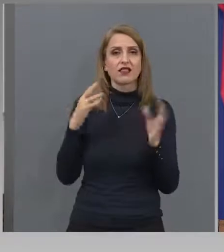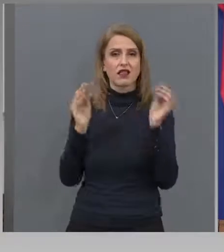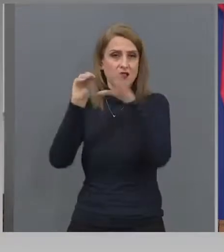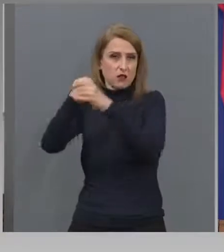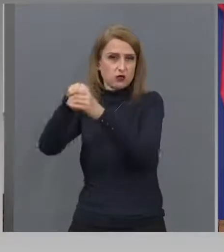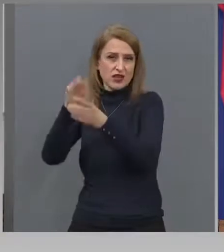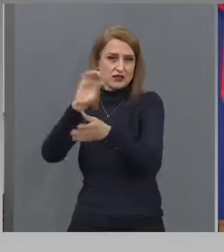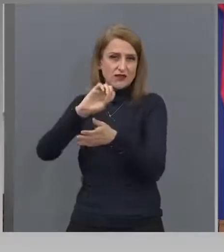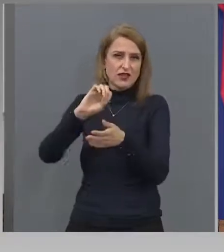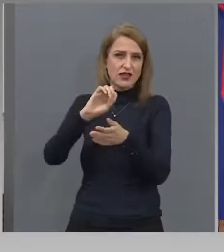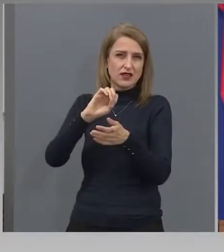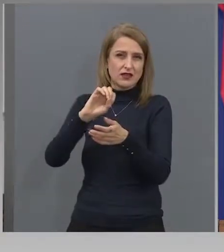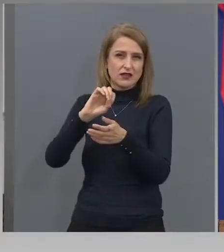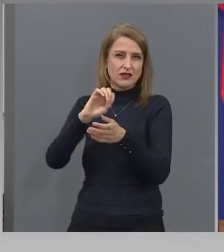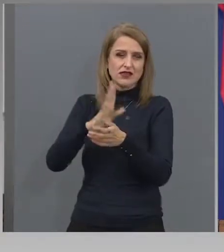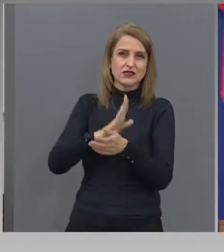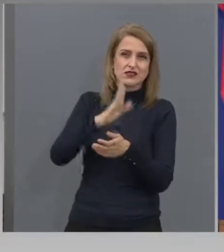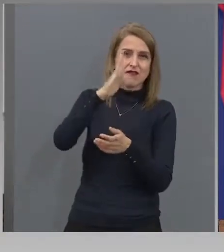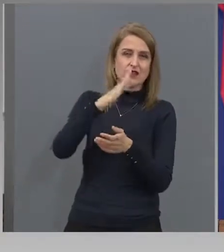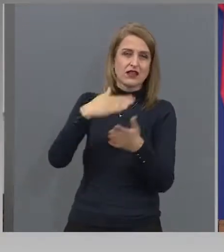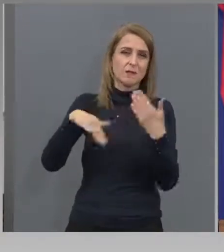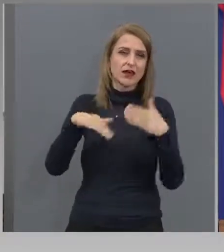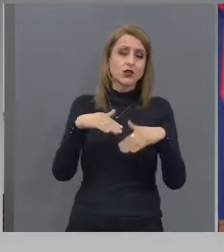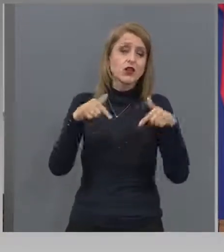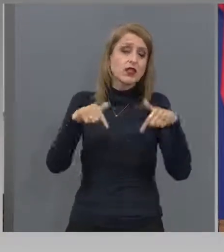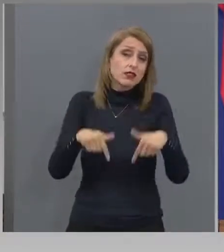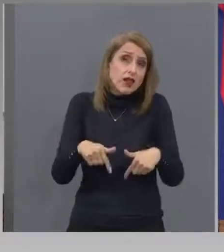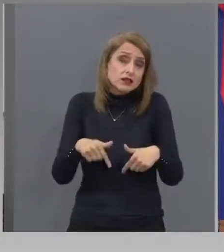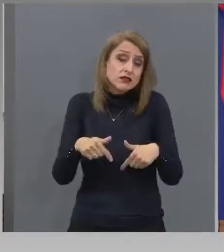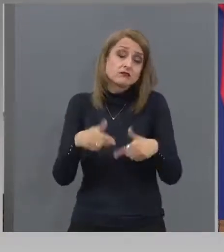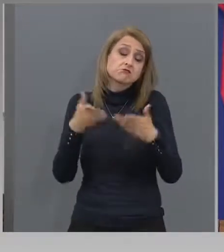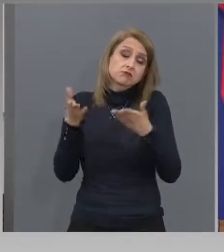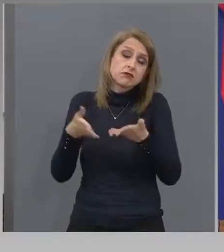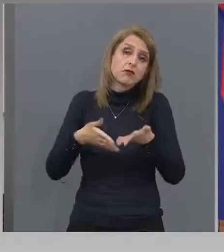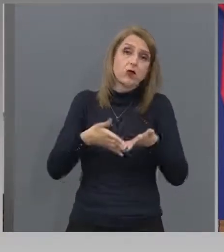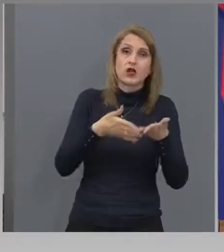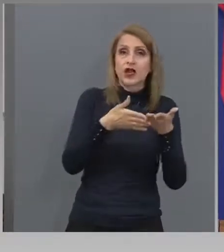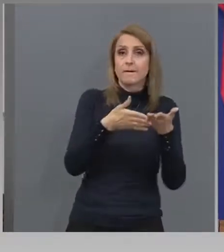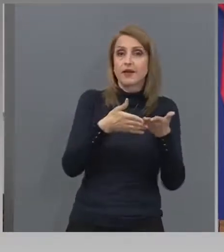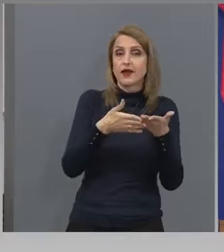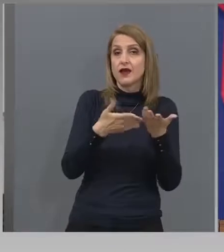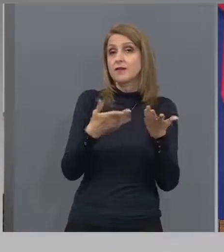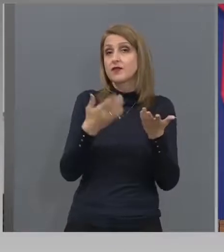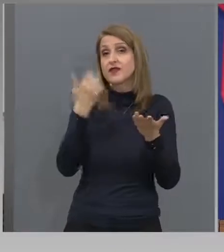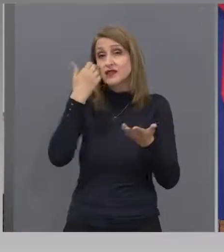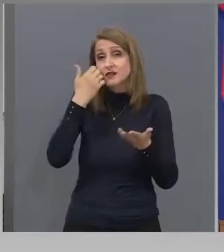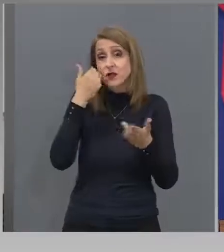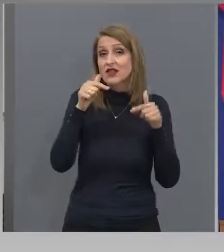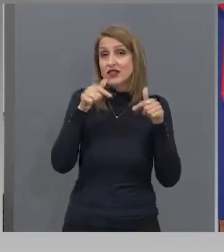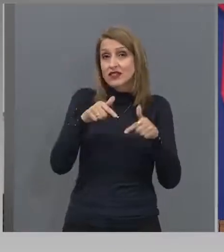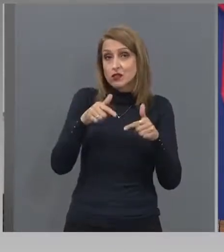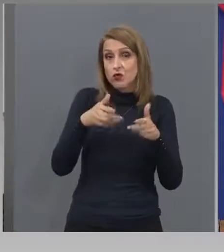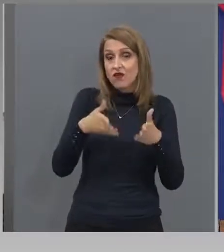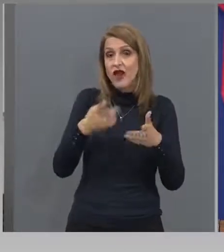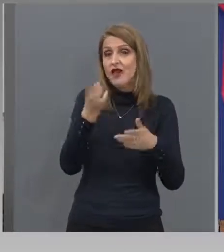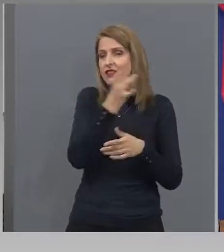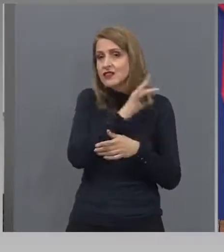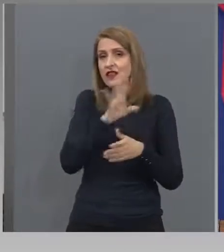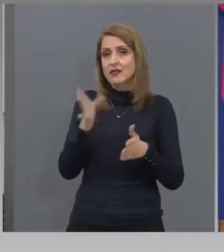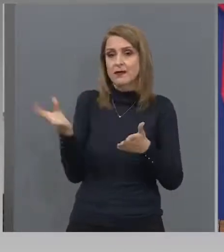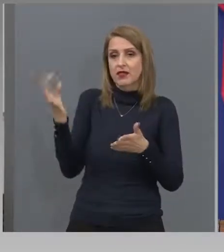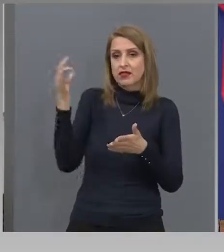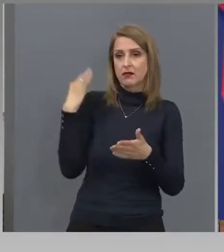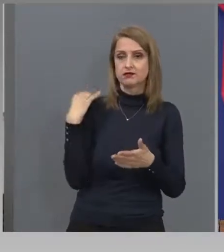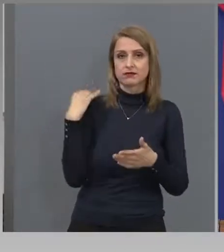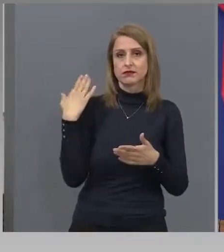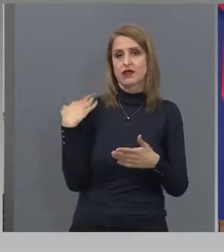На Северна век, Република Северна Македония. И днеска хората подкрепиха. Сиреч, да използват тази писта. Тя един път им каца на рамот.